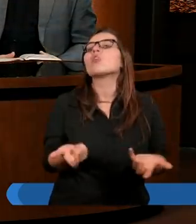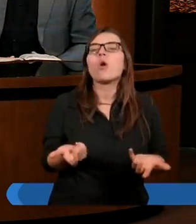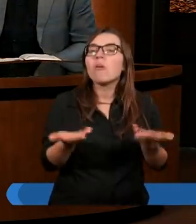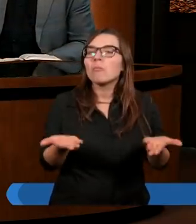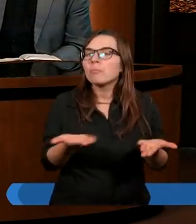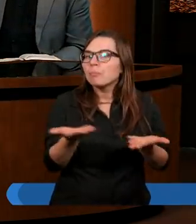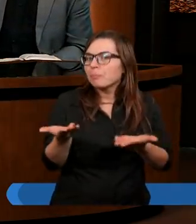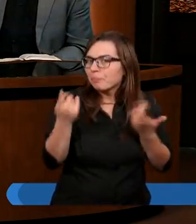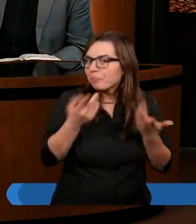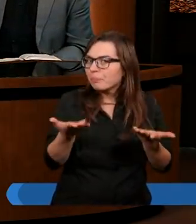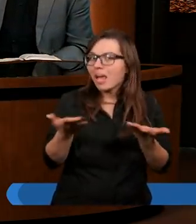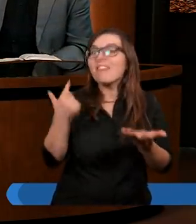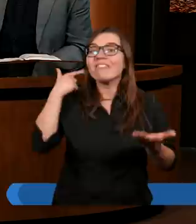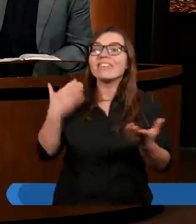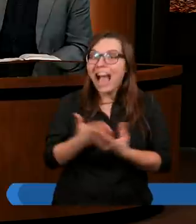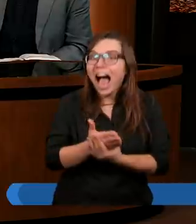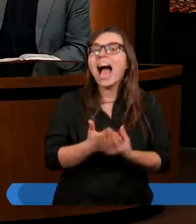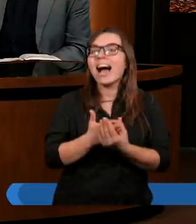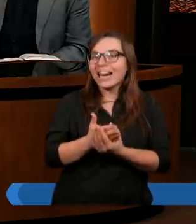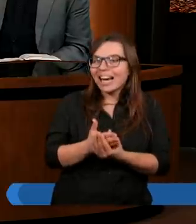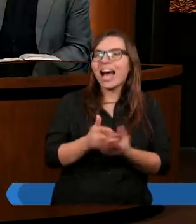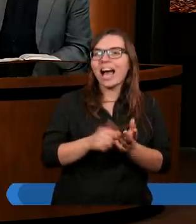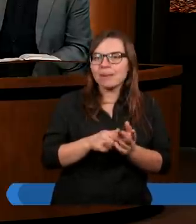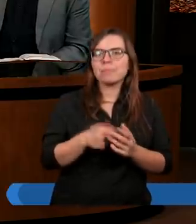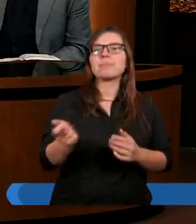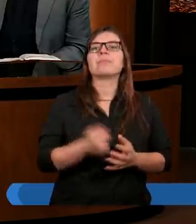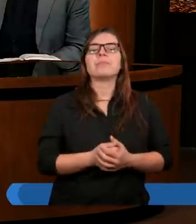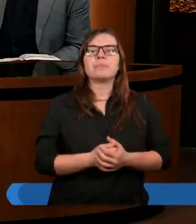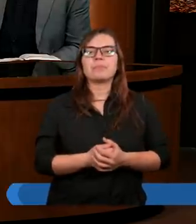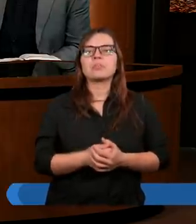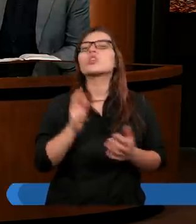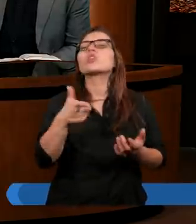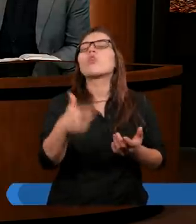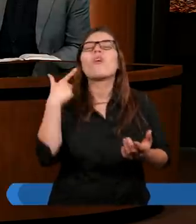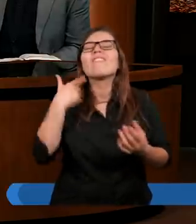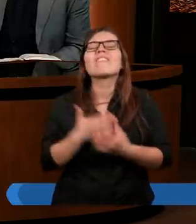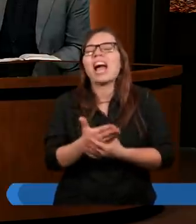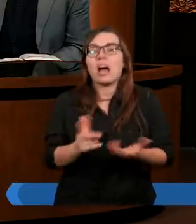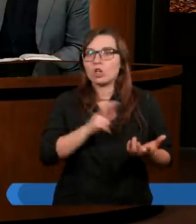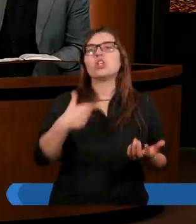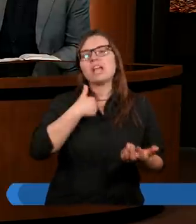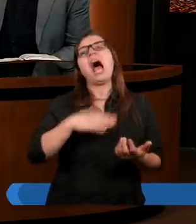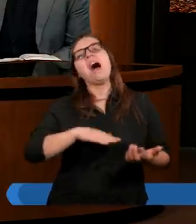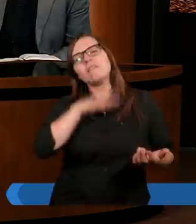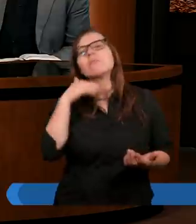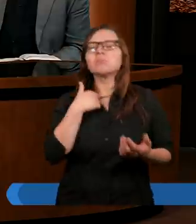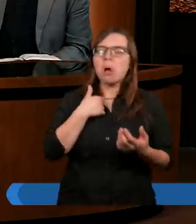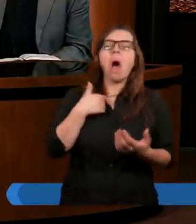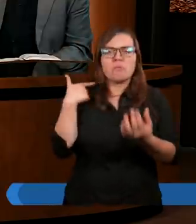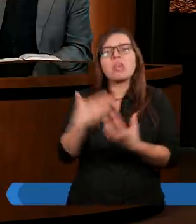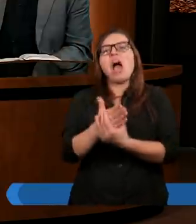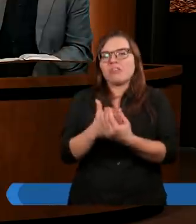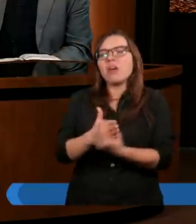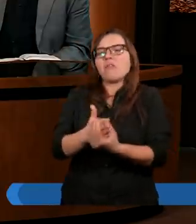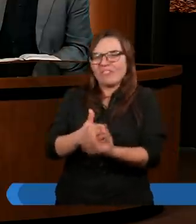Wiara. No i teraz, co to jest ta wiara? Zaufanie. Czy wystarczy powiedzieć, wierzę Panie Boże